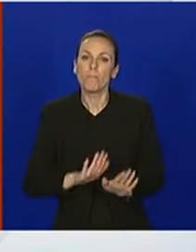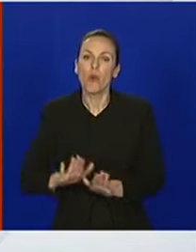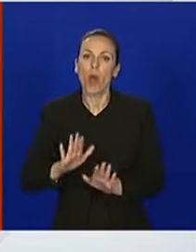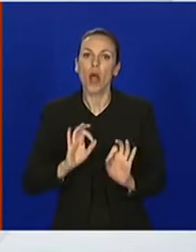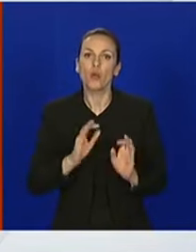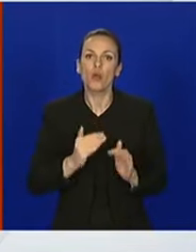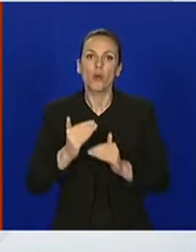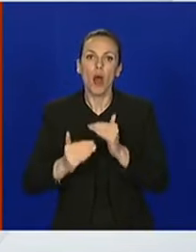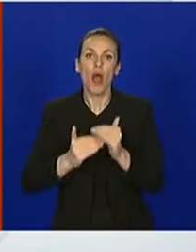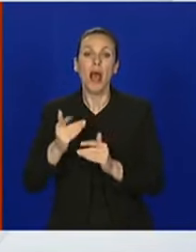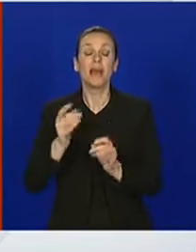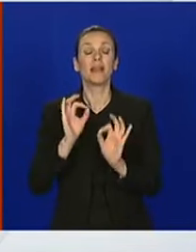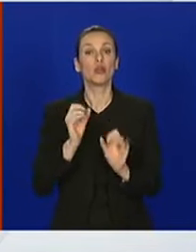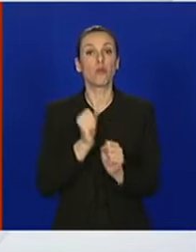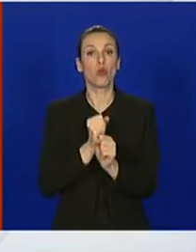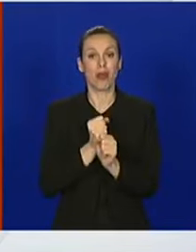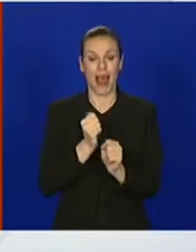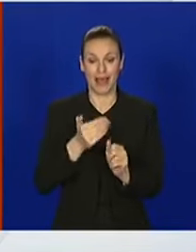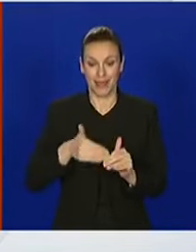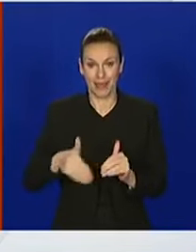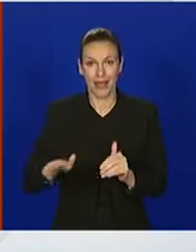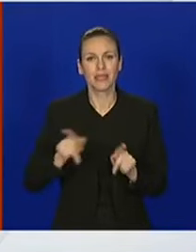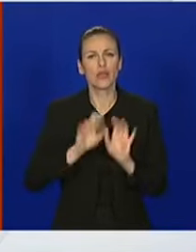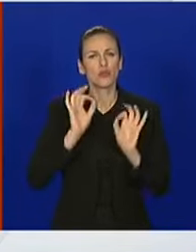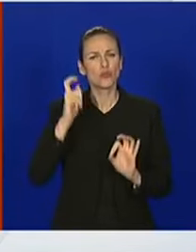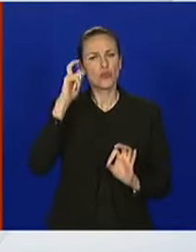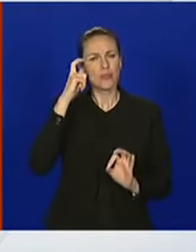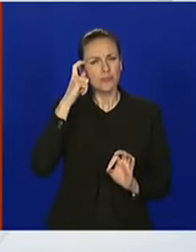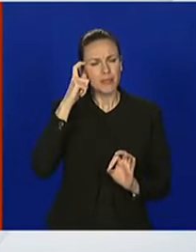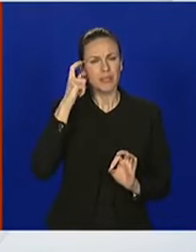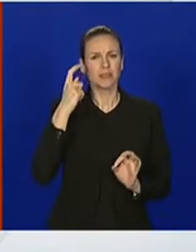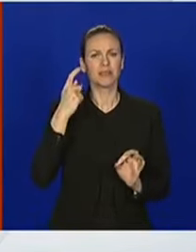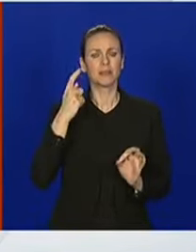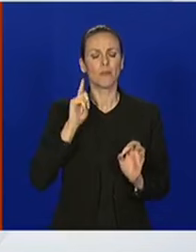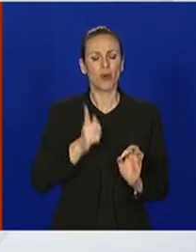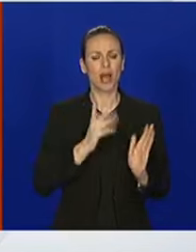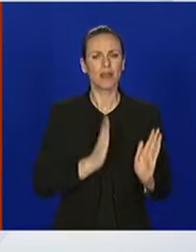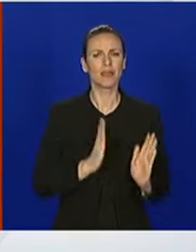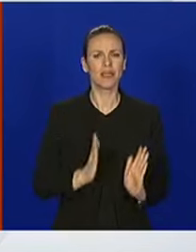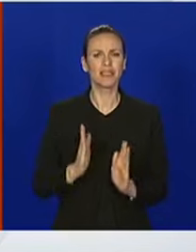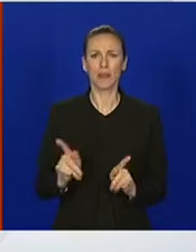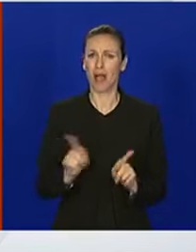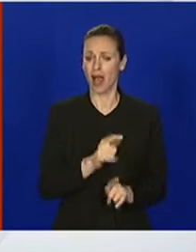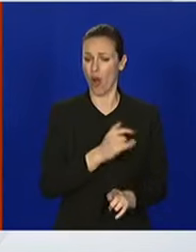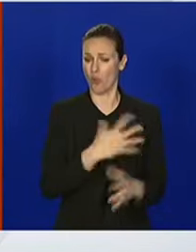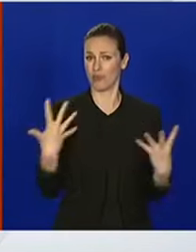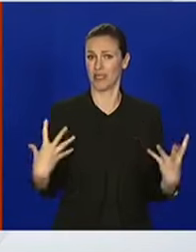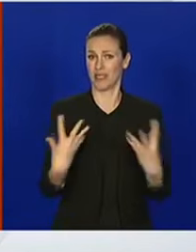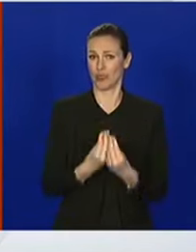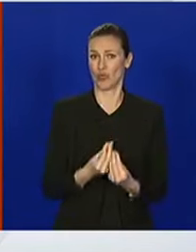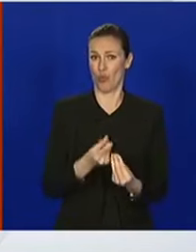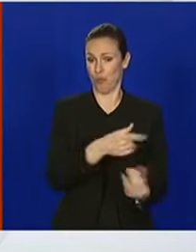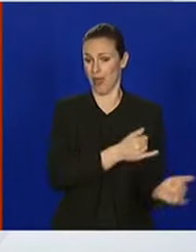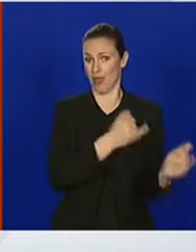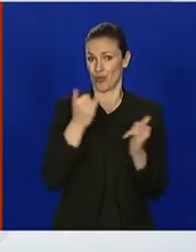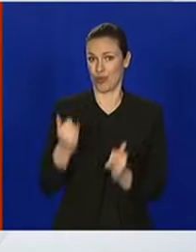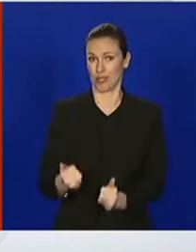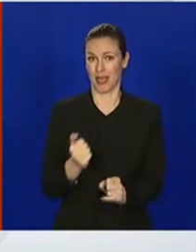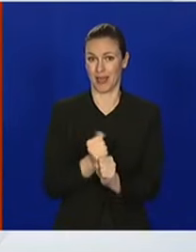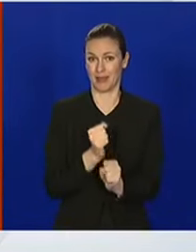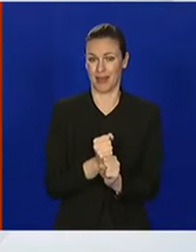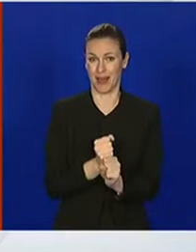odraditi dobro, promišljeno, disciplinirano, kao što smo to zajedno odradili i